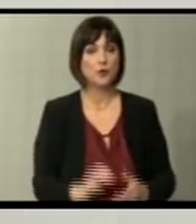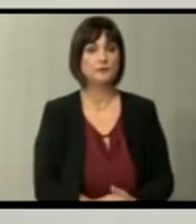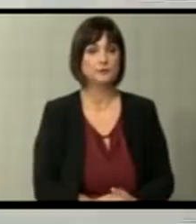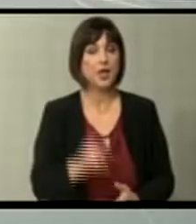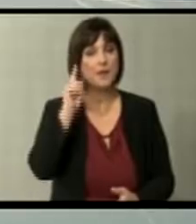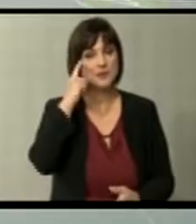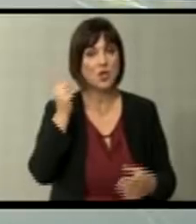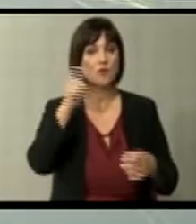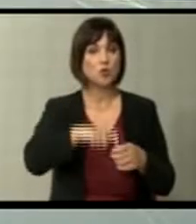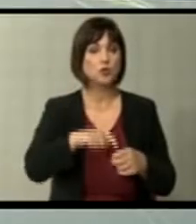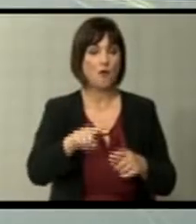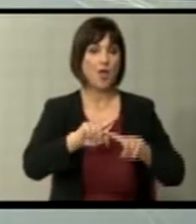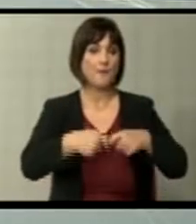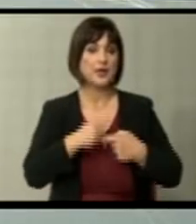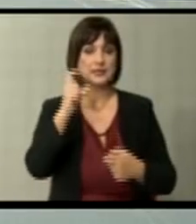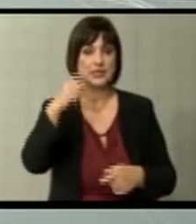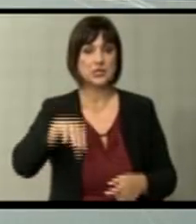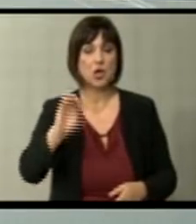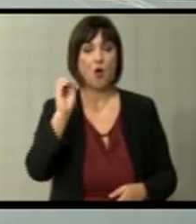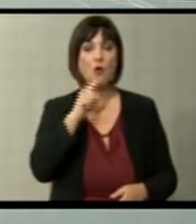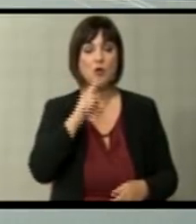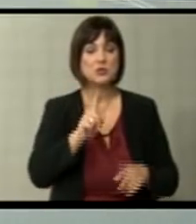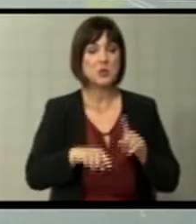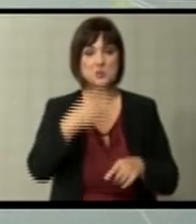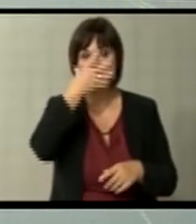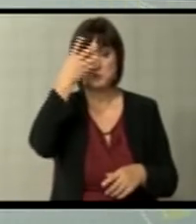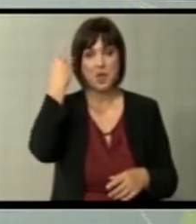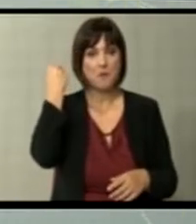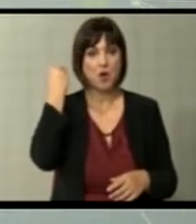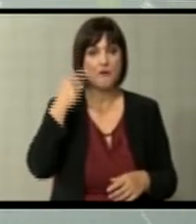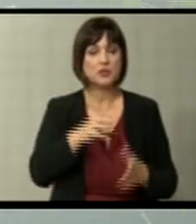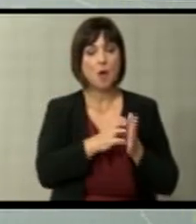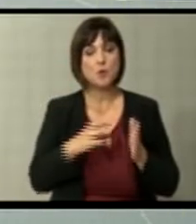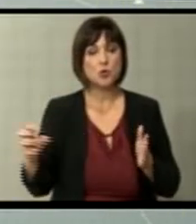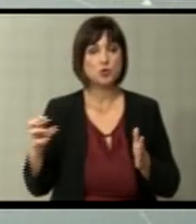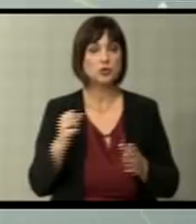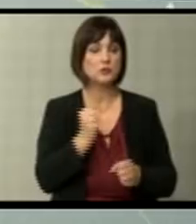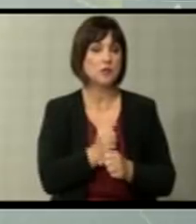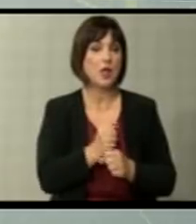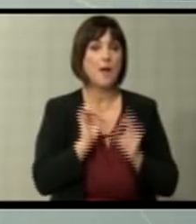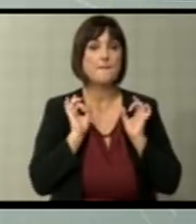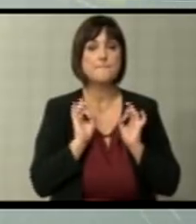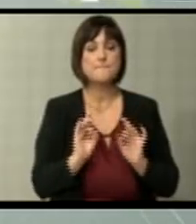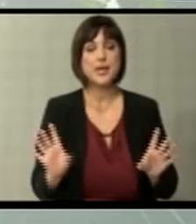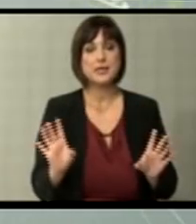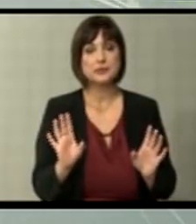Мислите включително и овие предмети на САИОа, што са некако подзаборавени да продолжат да се процесуират? Без